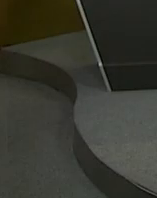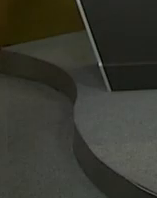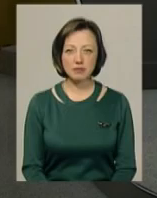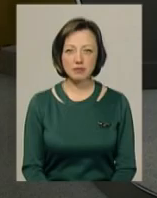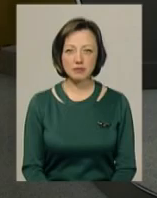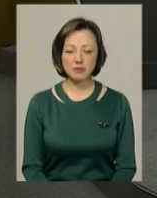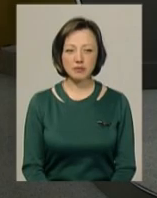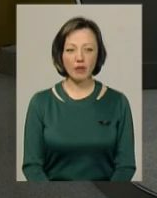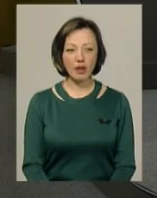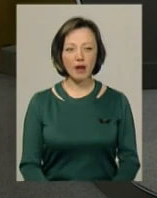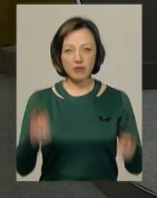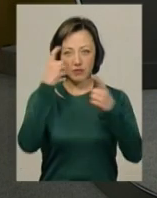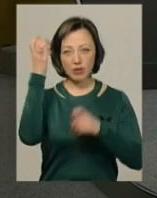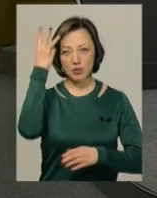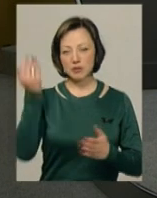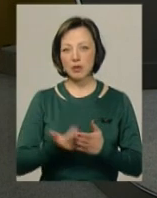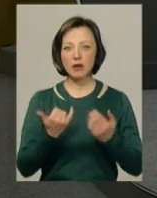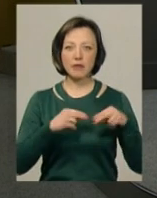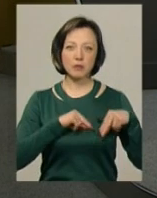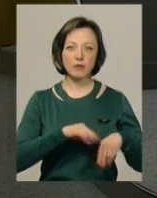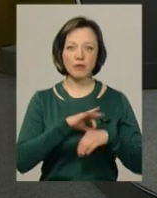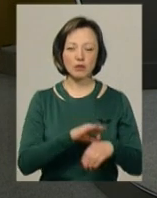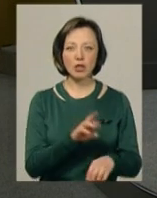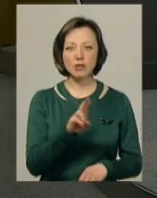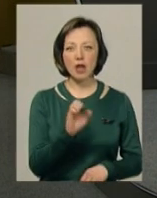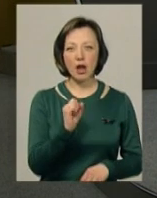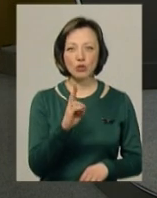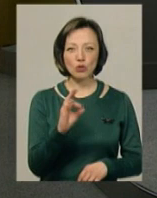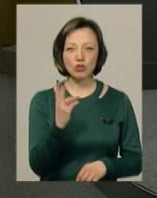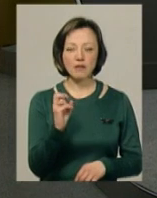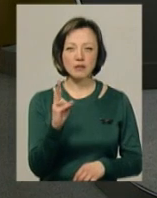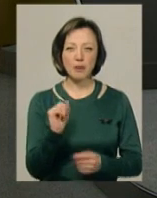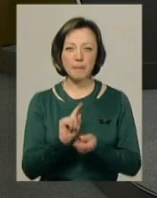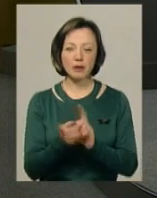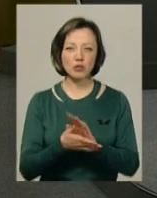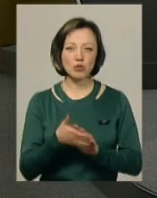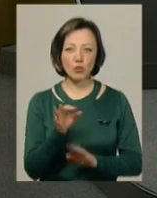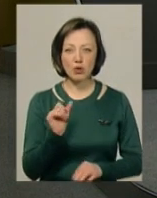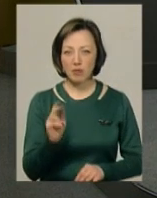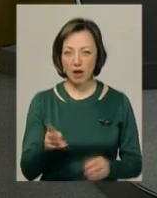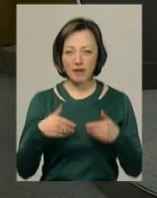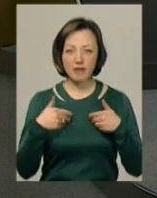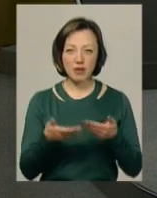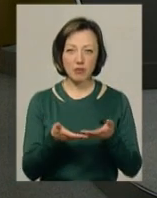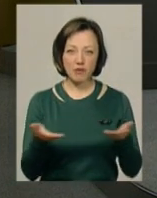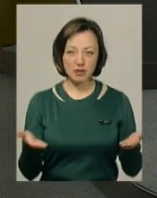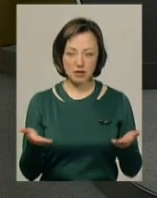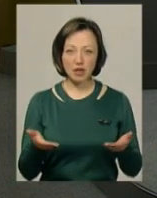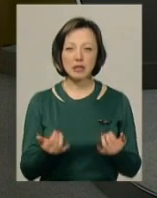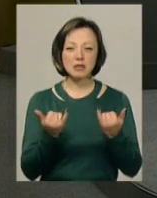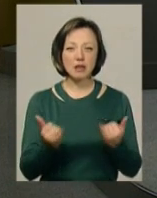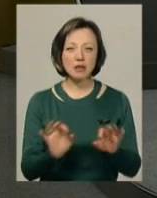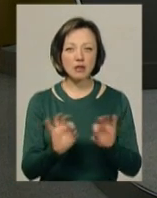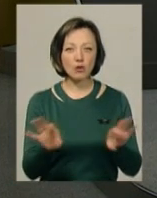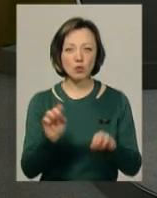В ефірі «Подільська панорама». В студії для вас працюють ведуча Ярослава Антошевська, перекладач на жестову мову Ольга Рибак. Ми вітаємо вас і